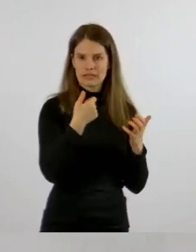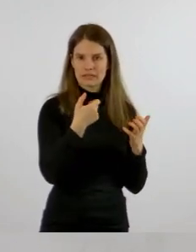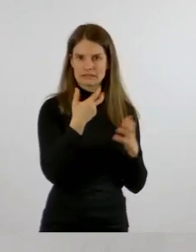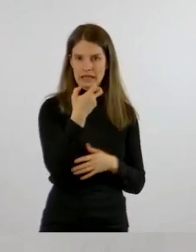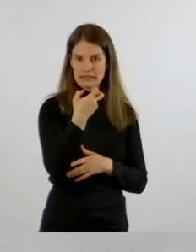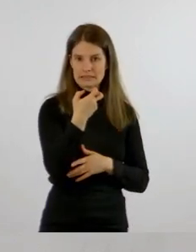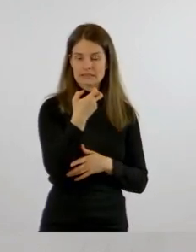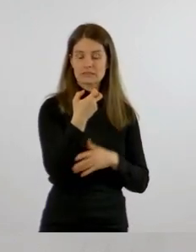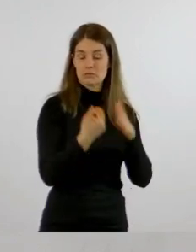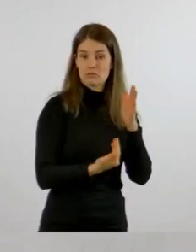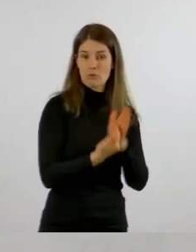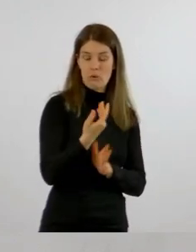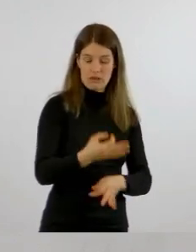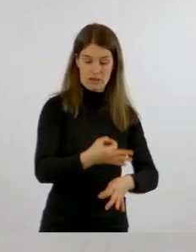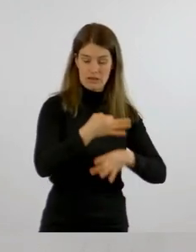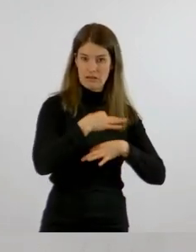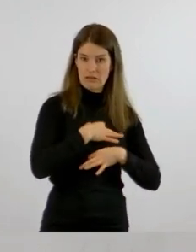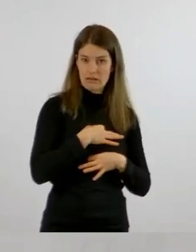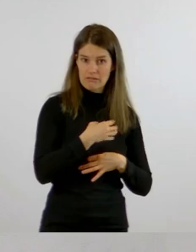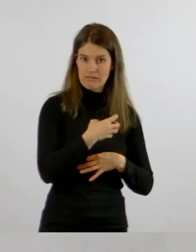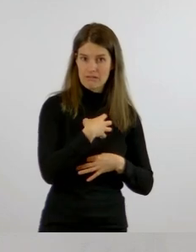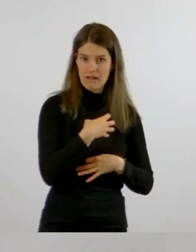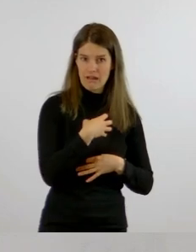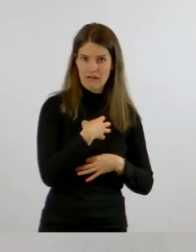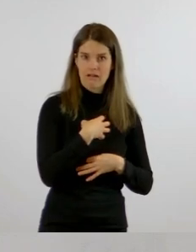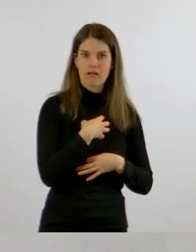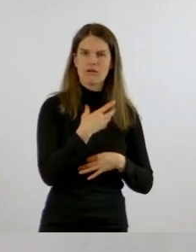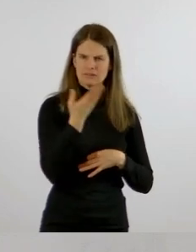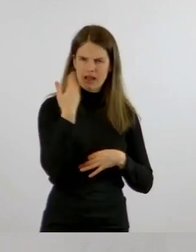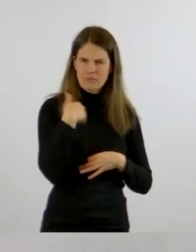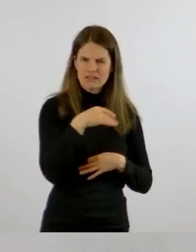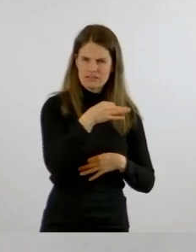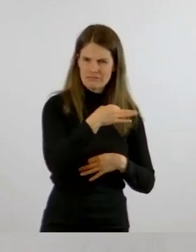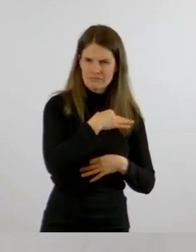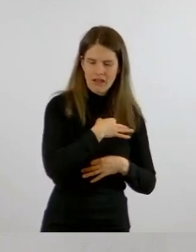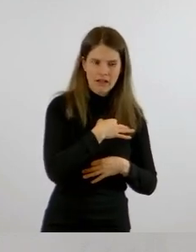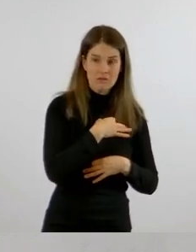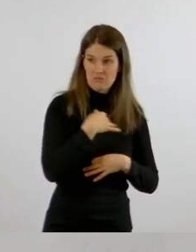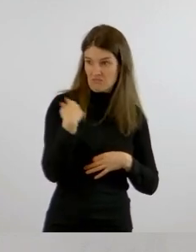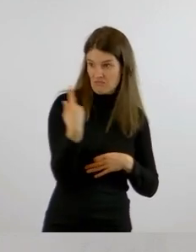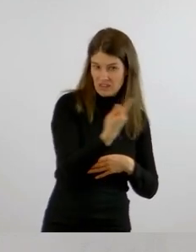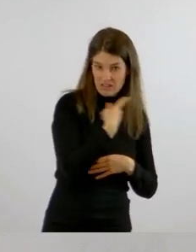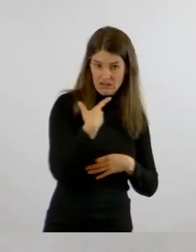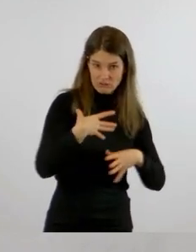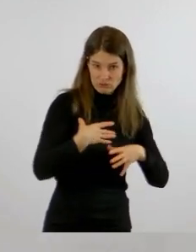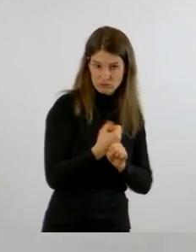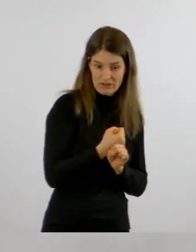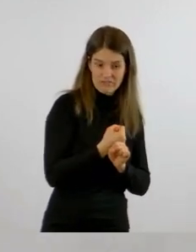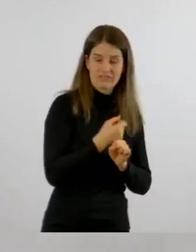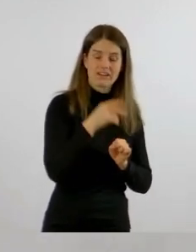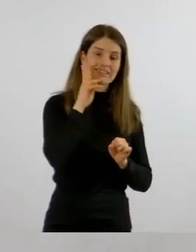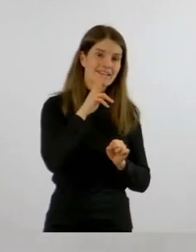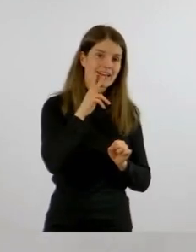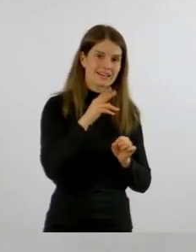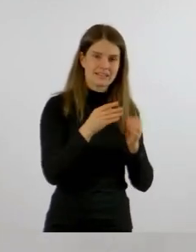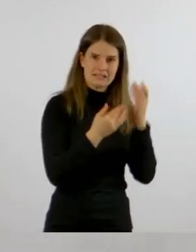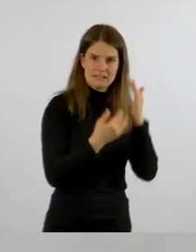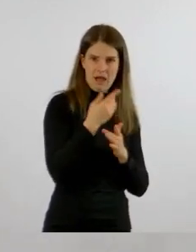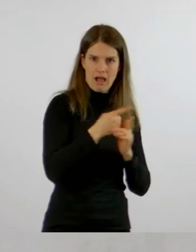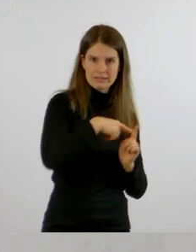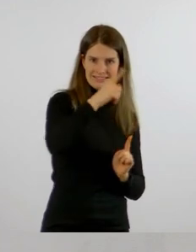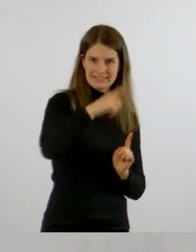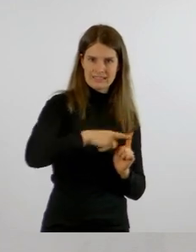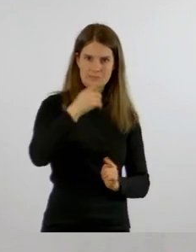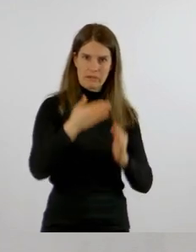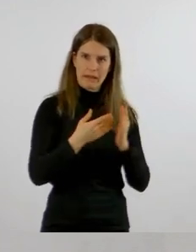Und ob es uns dann gelingt, die Berechnung der Tagesinzidenz richtig durchzuführen, hatte ich